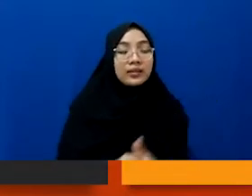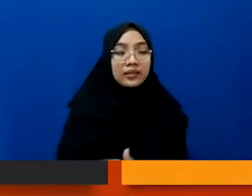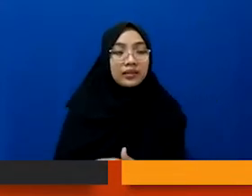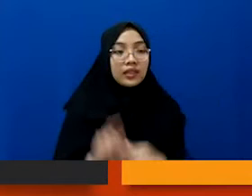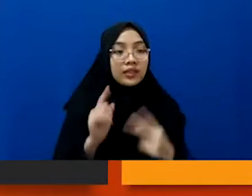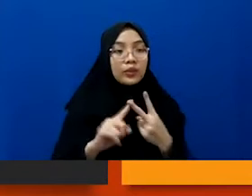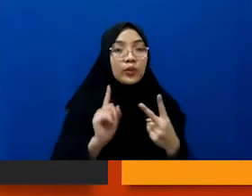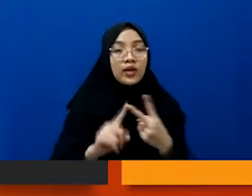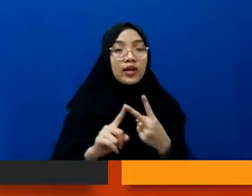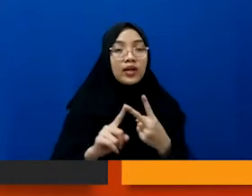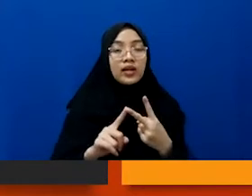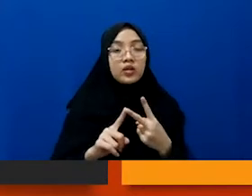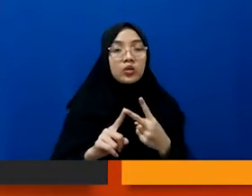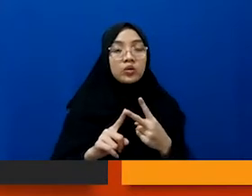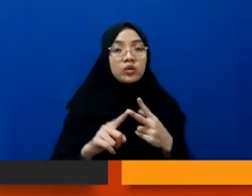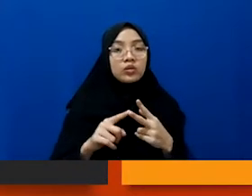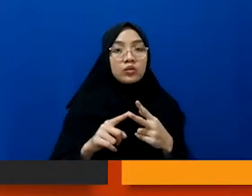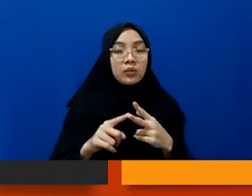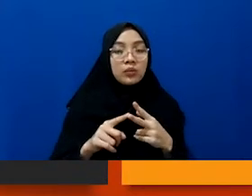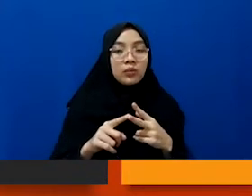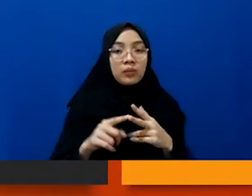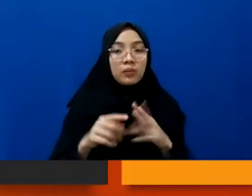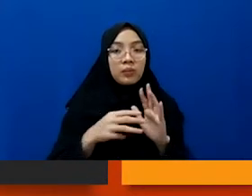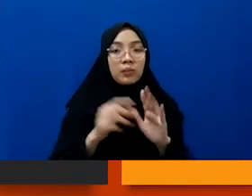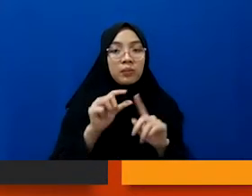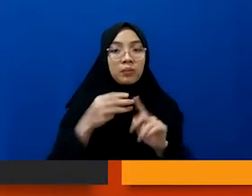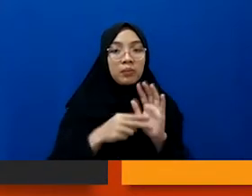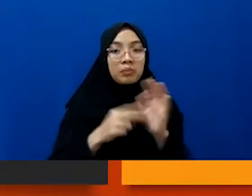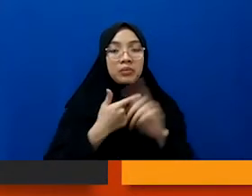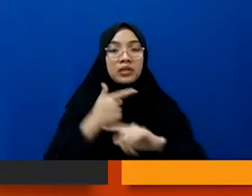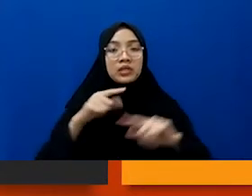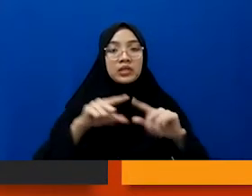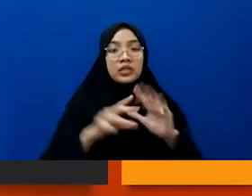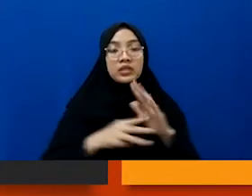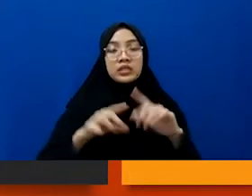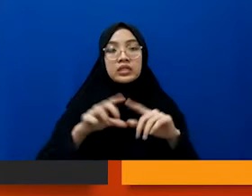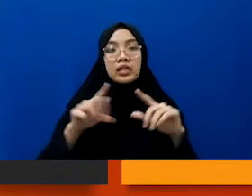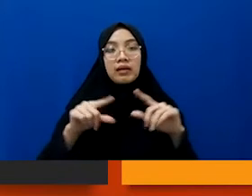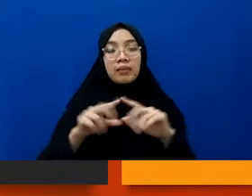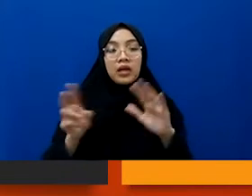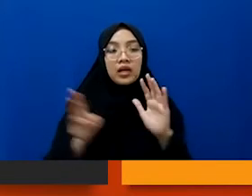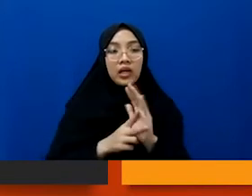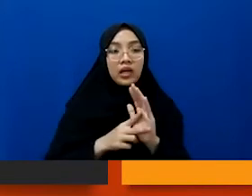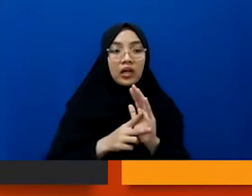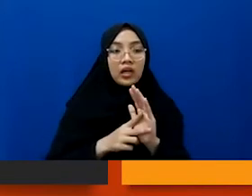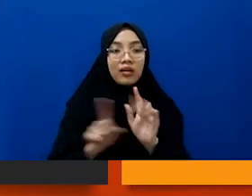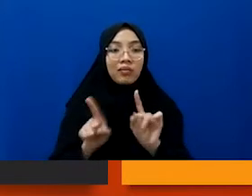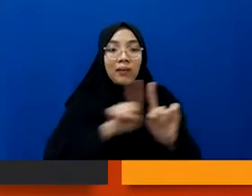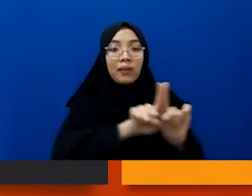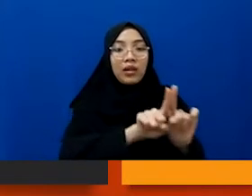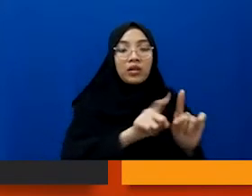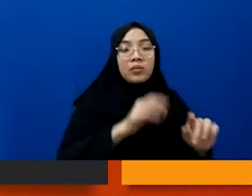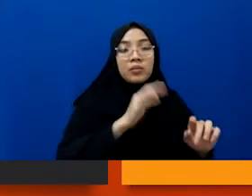Kemudian yang kedua ada penyamaran menempel embedded. Ini memang di sini